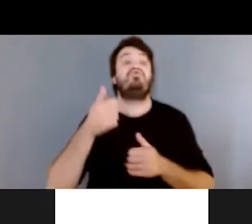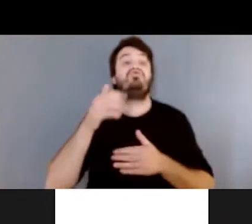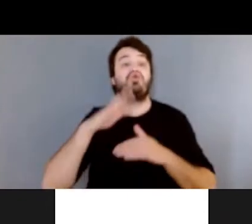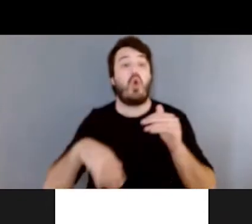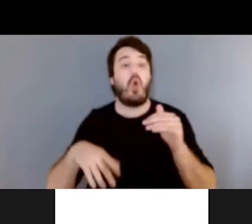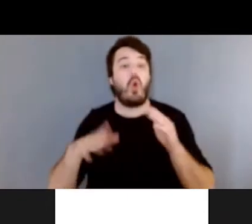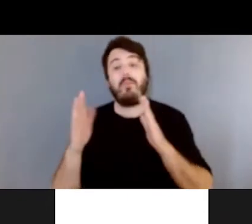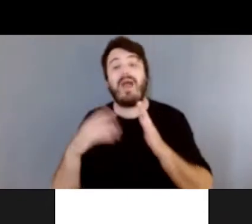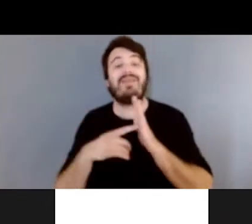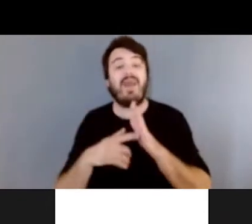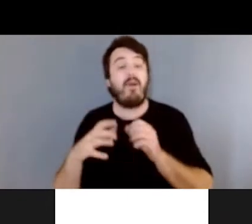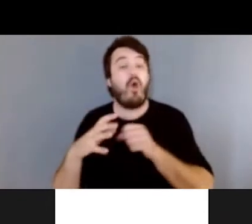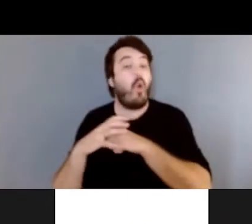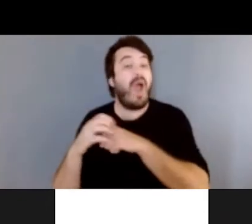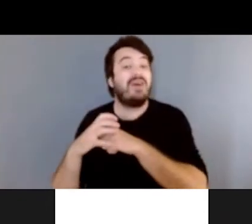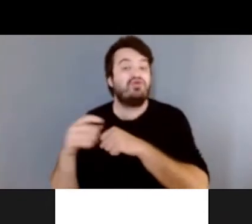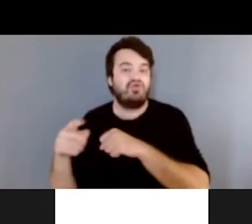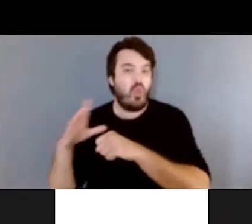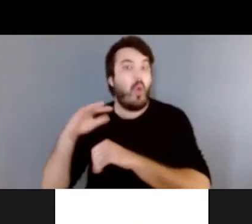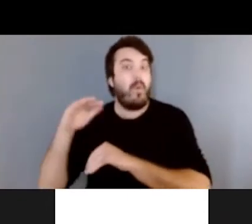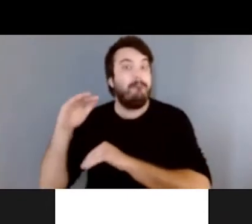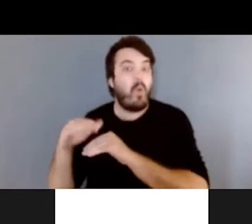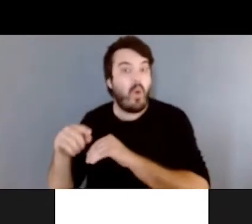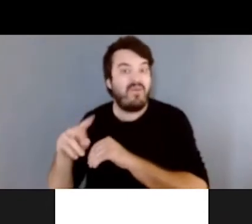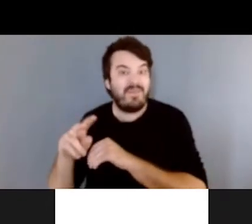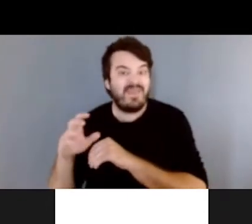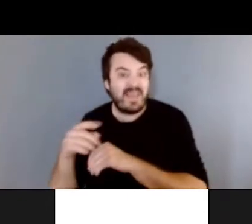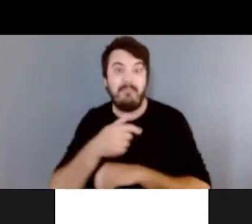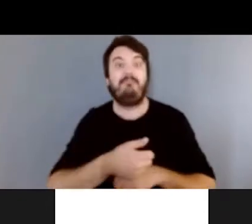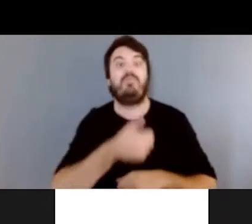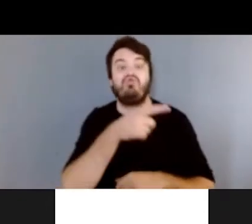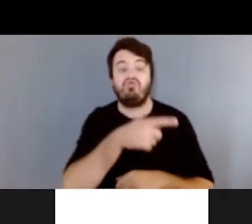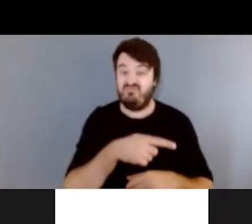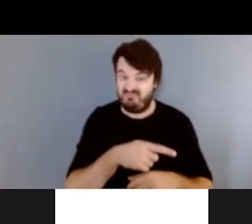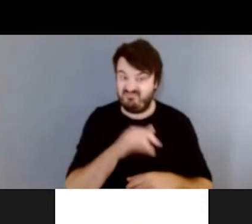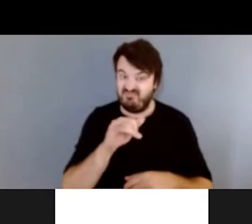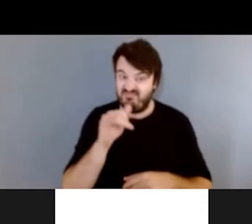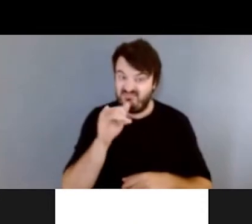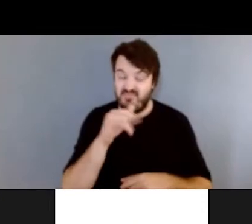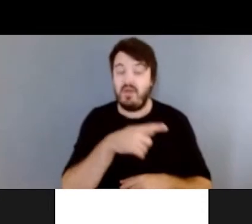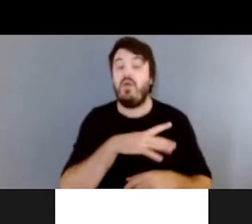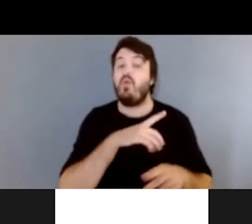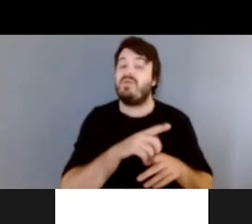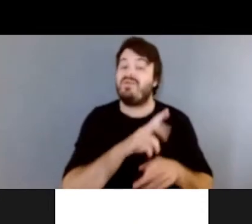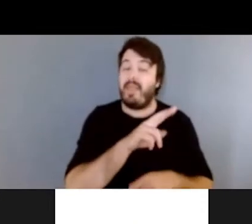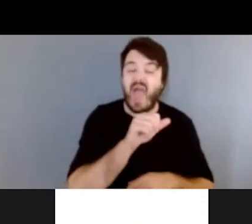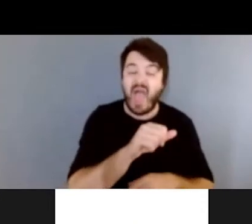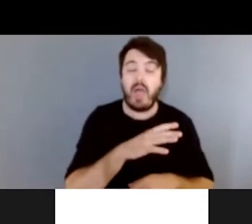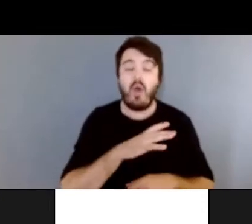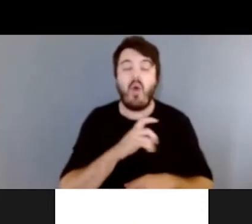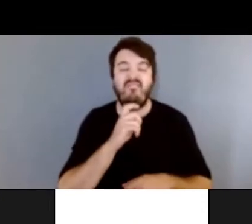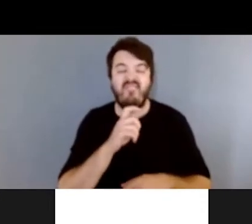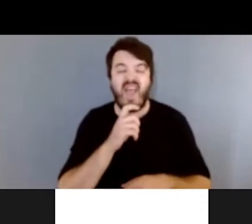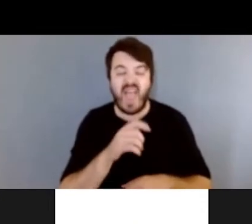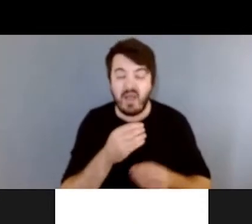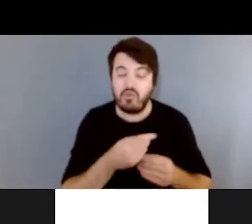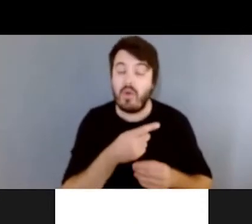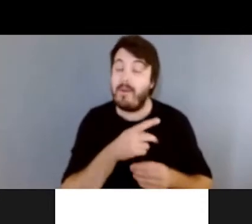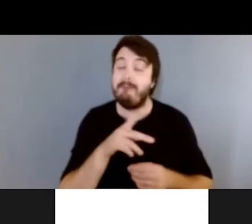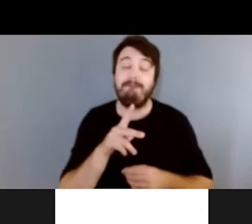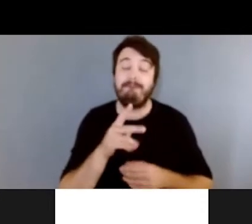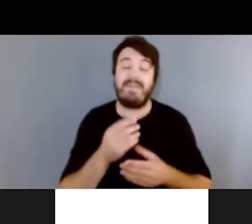exemple. Il y a beaucoup de vitamines. or, il y du fer. Le persil, c'est un super aliment.